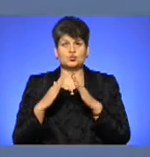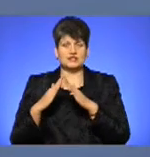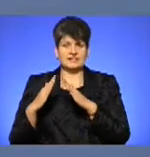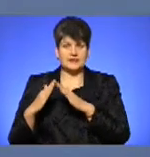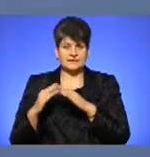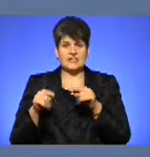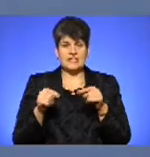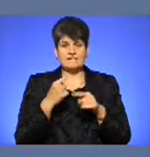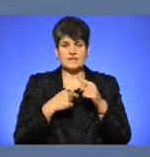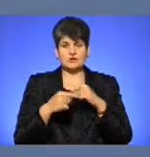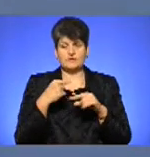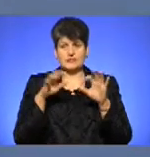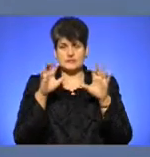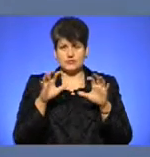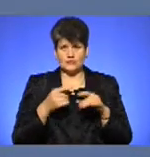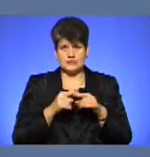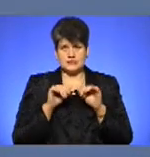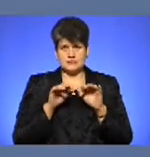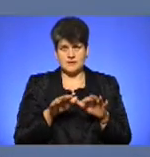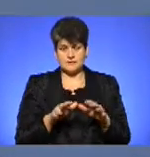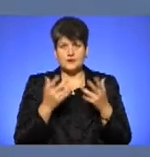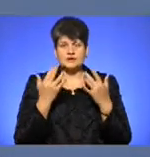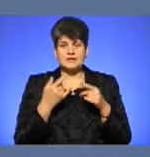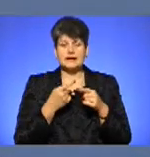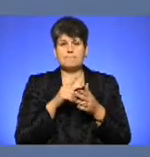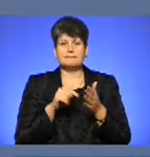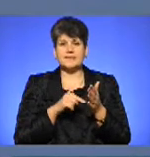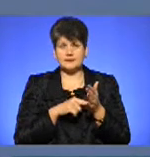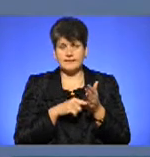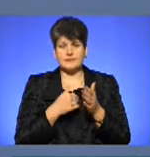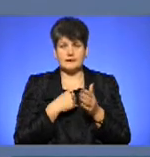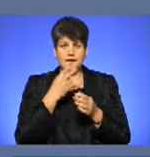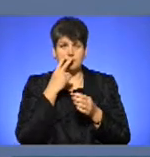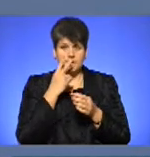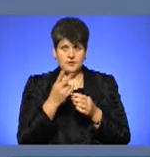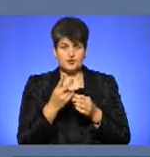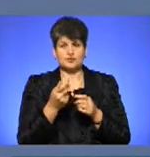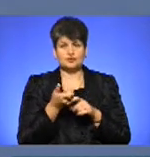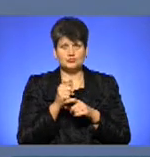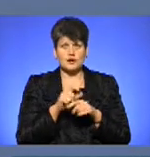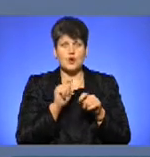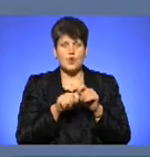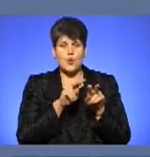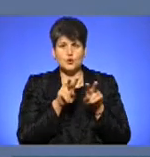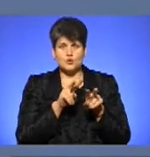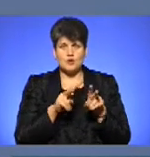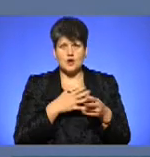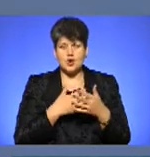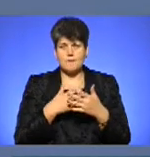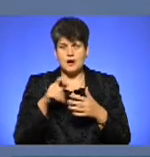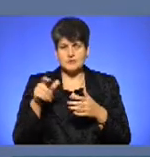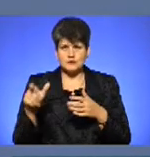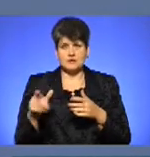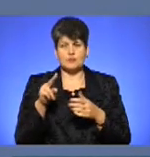відновити законність у цій справі. Оскільки питання, я бачу, пильно на контролі у громадськості, і